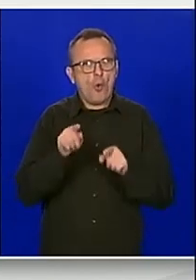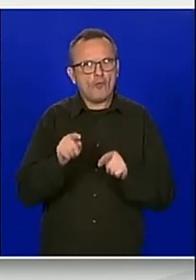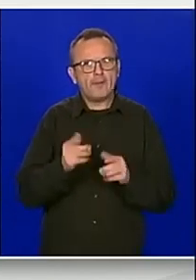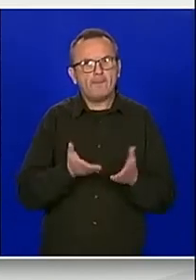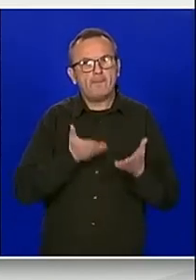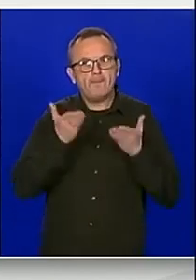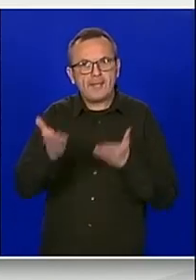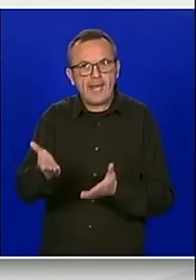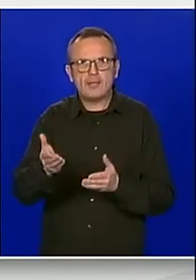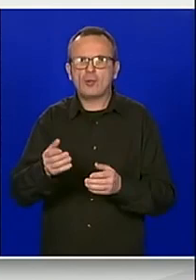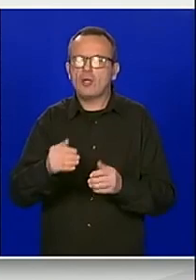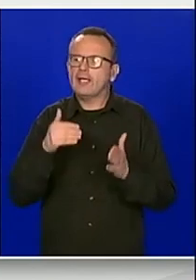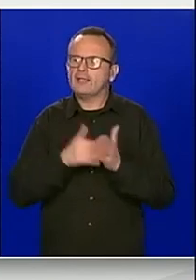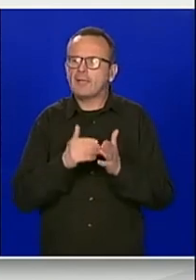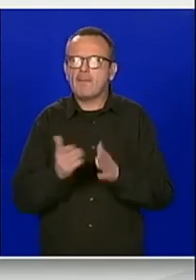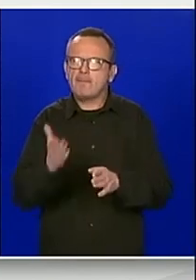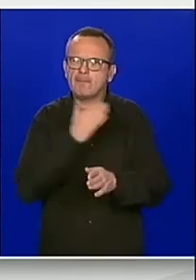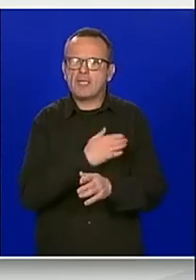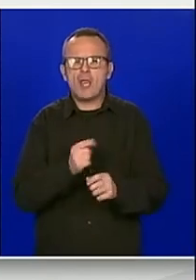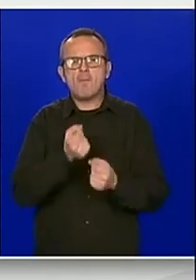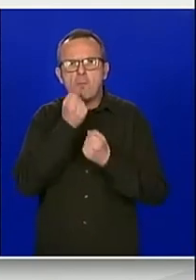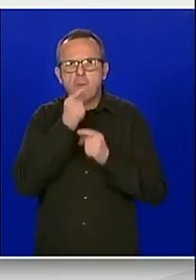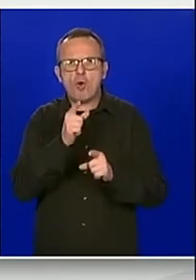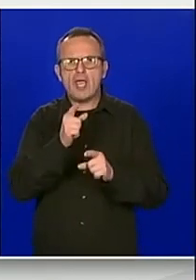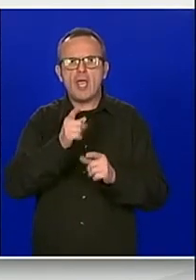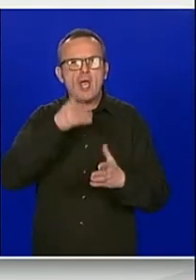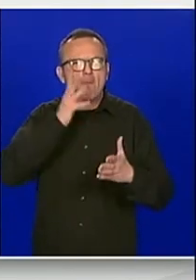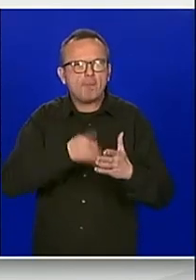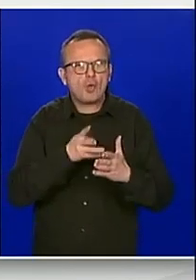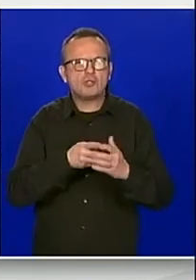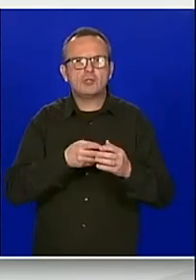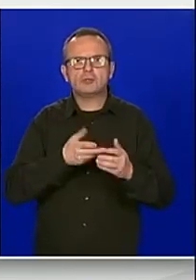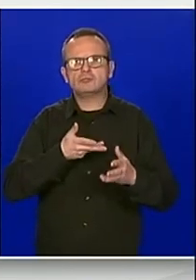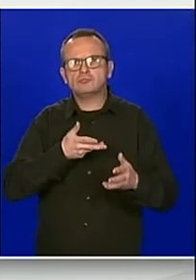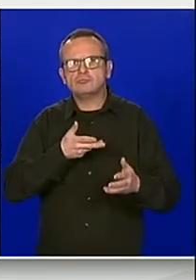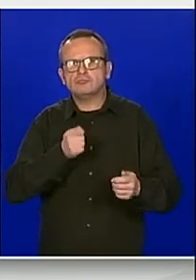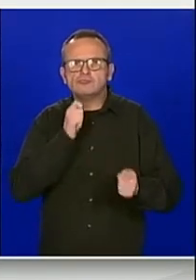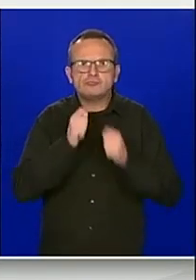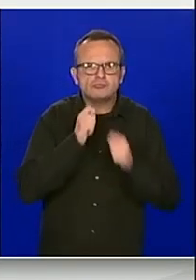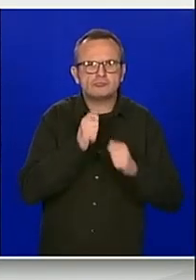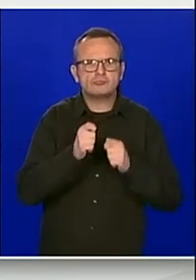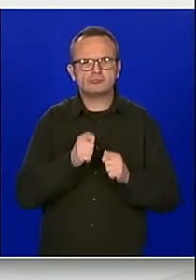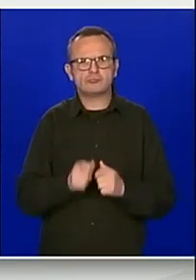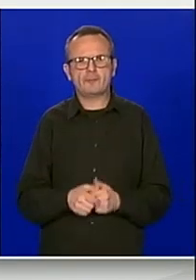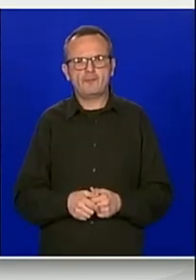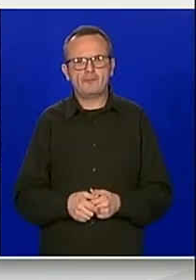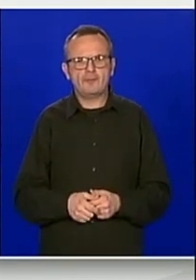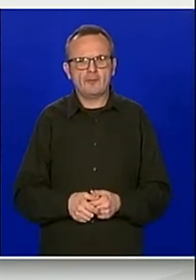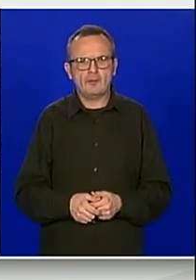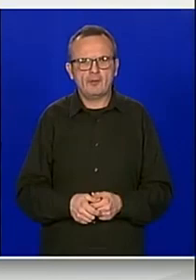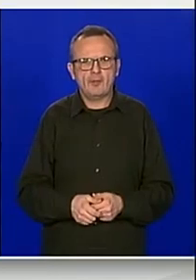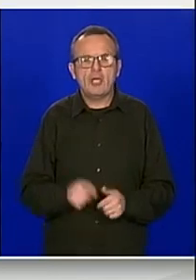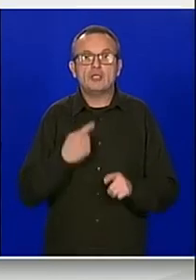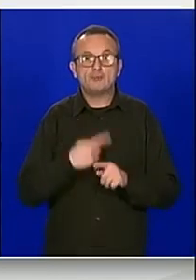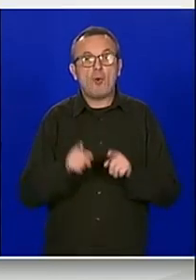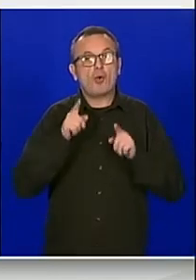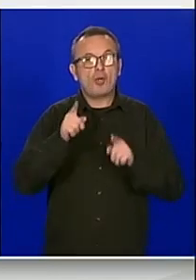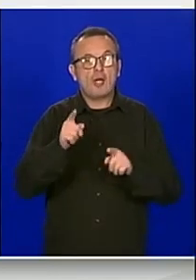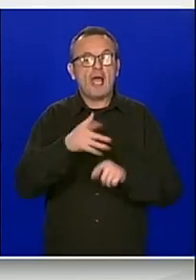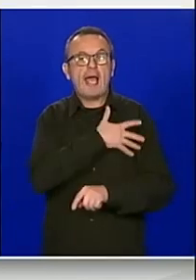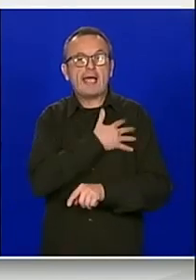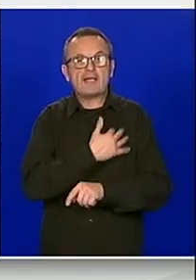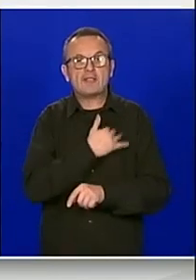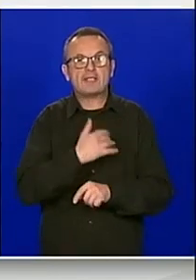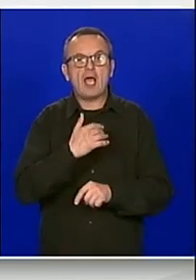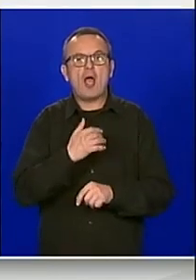odgovarajuću procjenu oportunosti takve odluke, kako zbog javnopravnog karaktera Hrvatske gospodarske komore i javnih oblasti koje su na nju